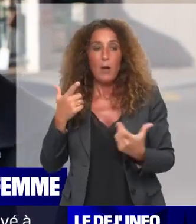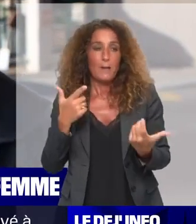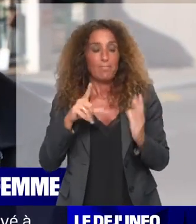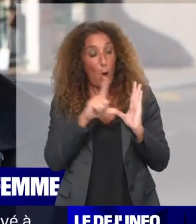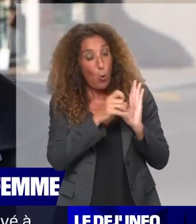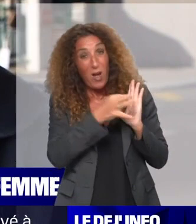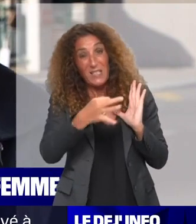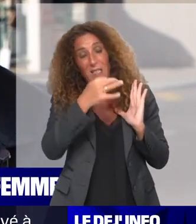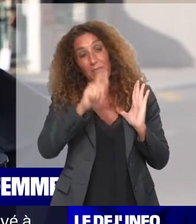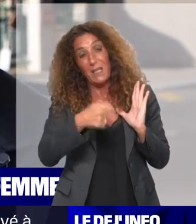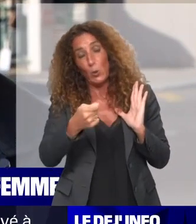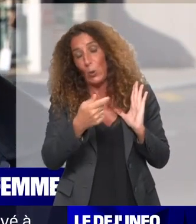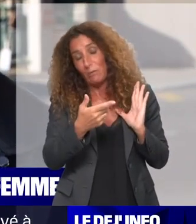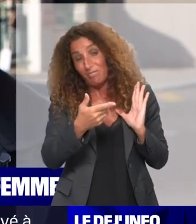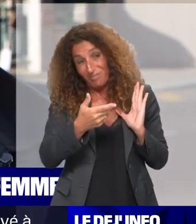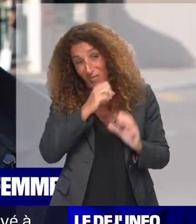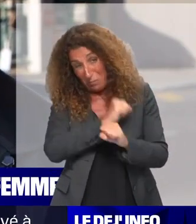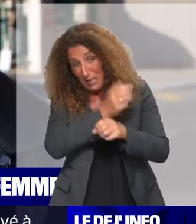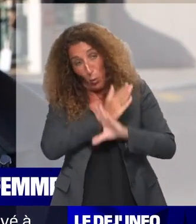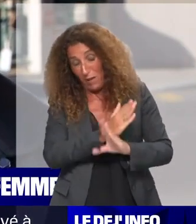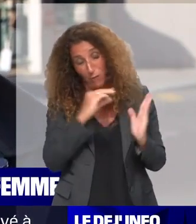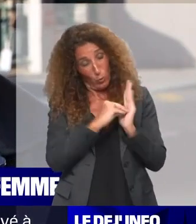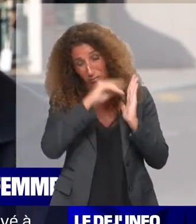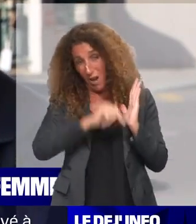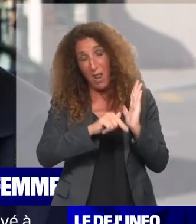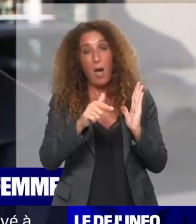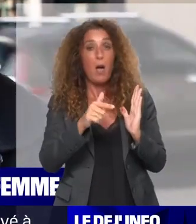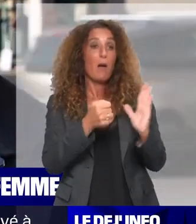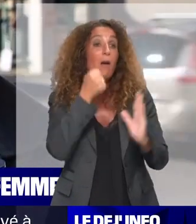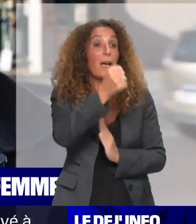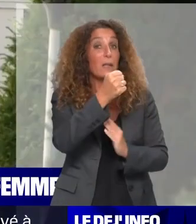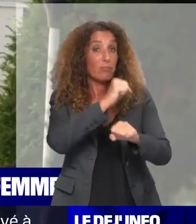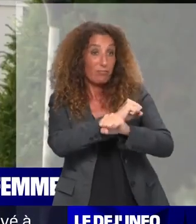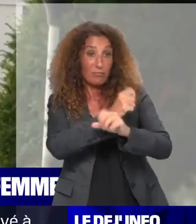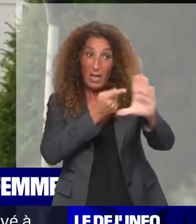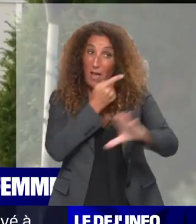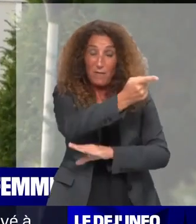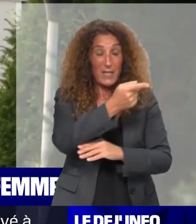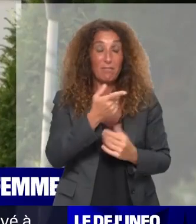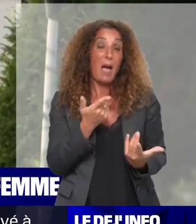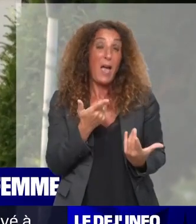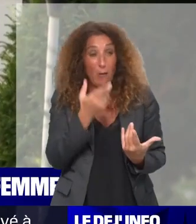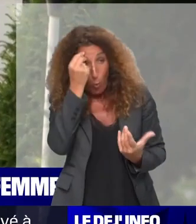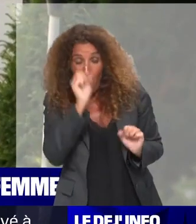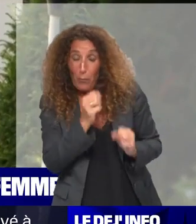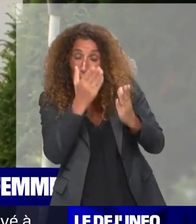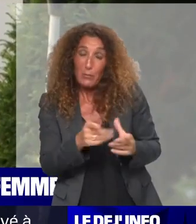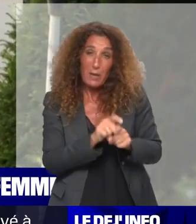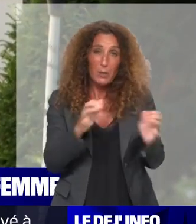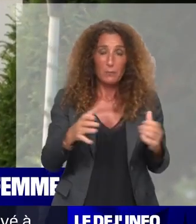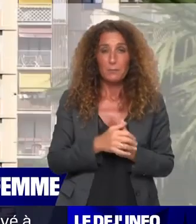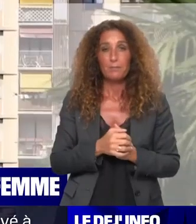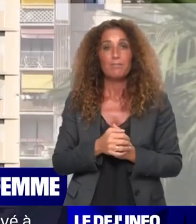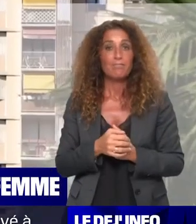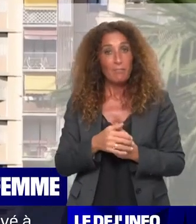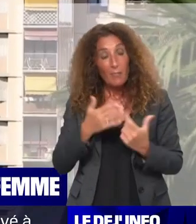c'est la prison qui est prévue. Et la réclusion criminelle à perpétuité. Une expertise devrait être menée pour savoir si l'état de santé de l